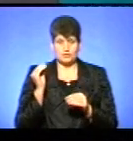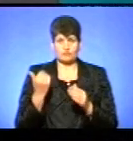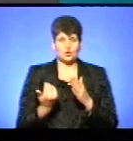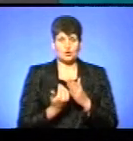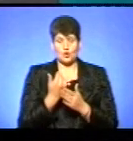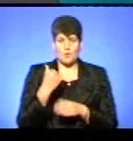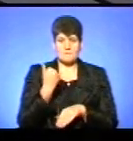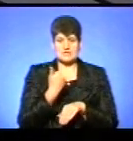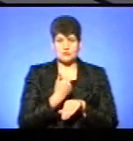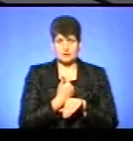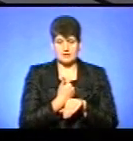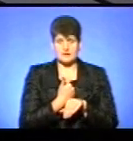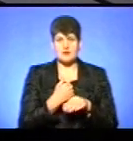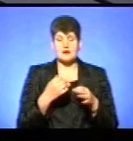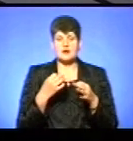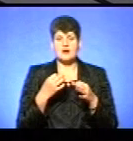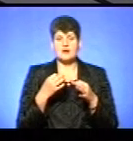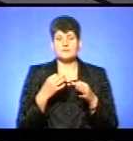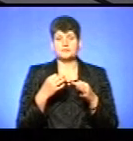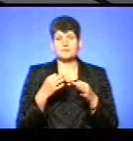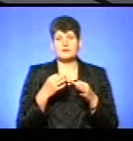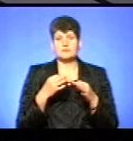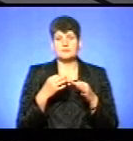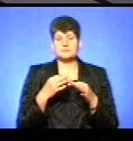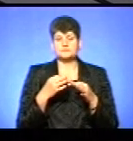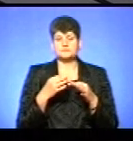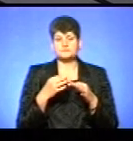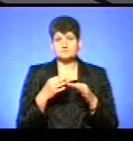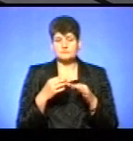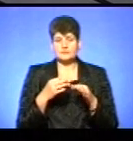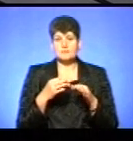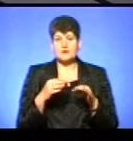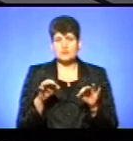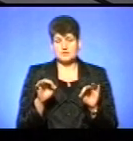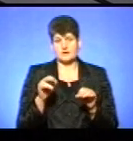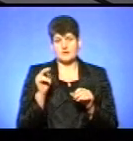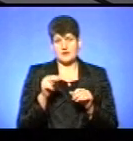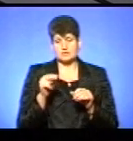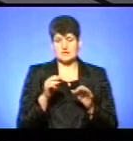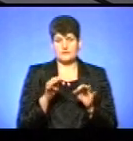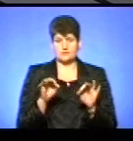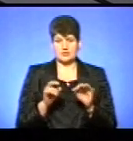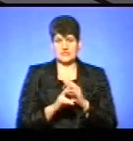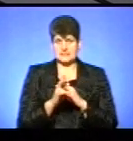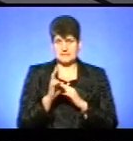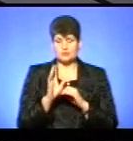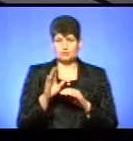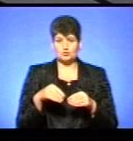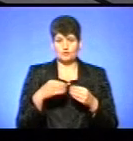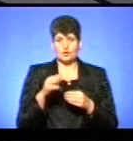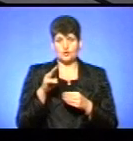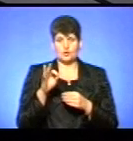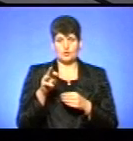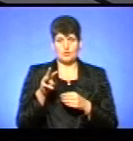предстоятеля уже автокефальної Православної церкви, і цій же церкві цьому предстоятелю буде вручений